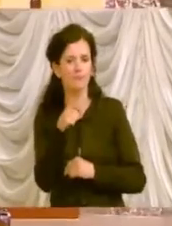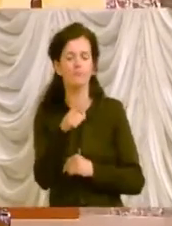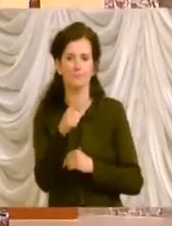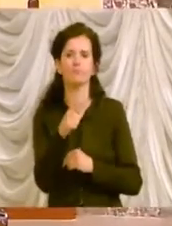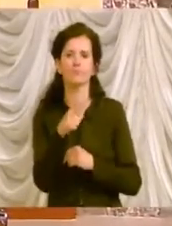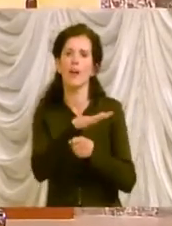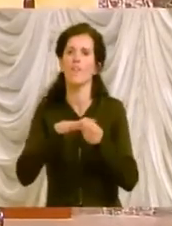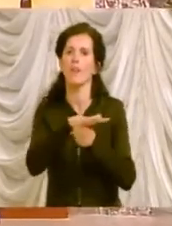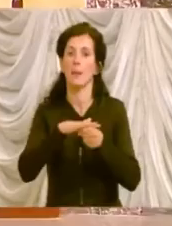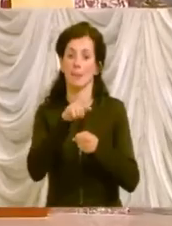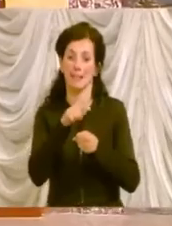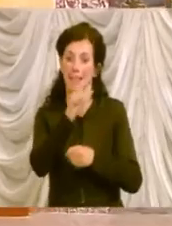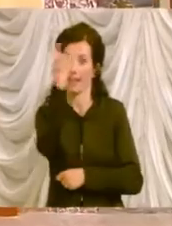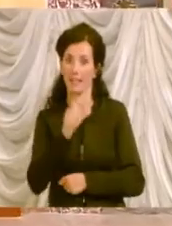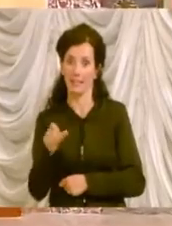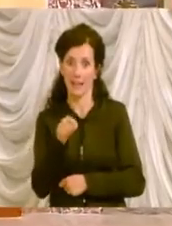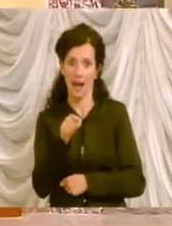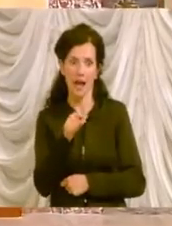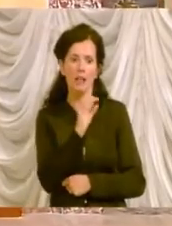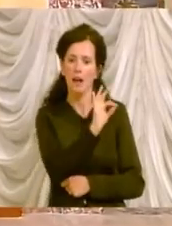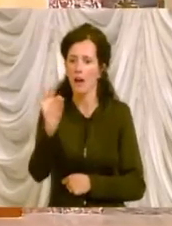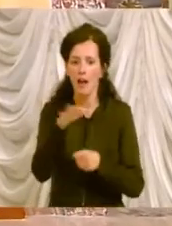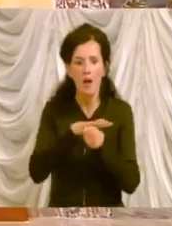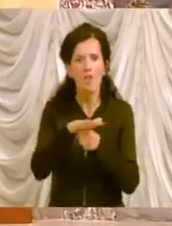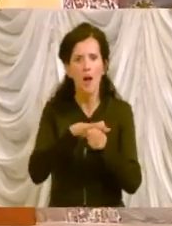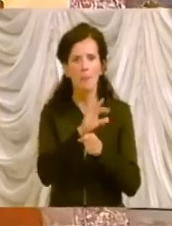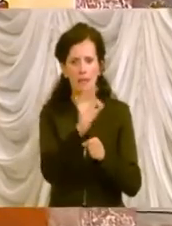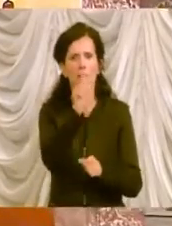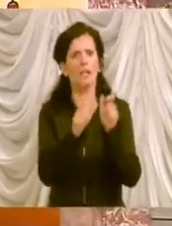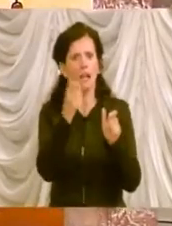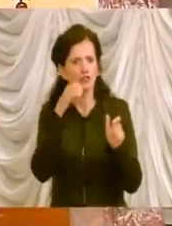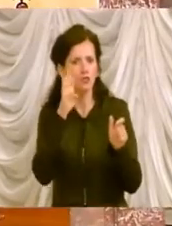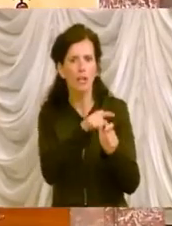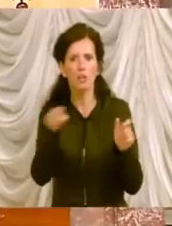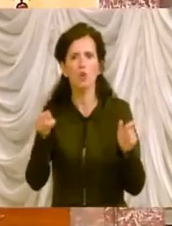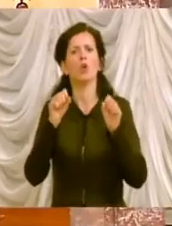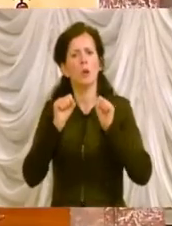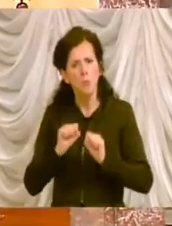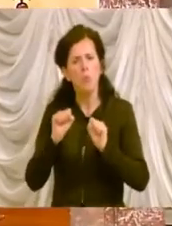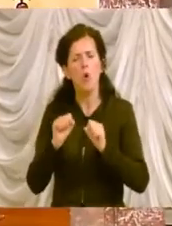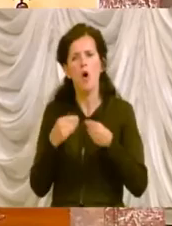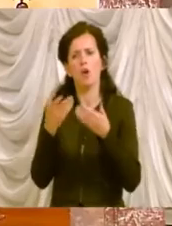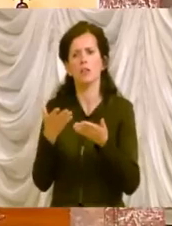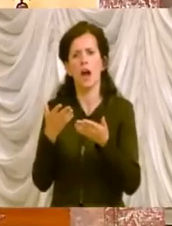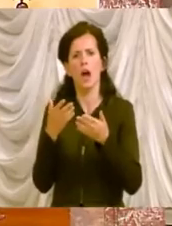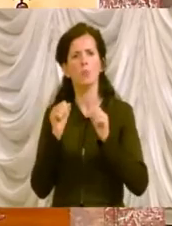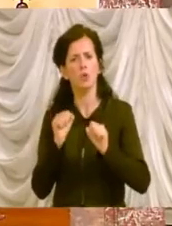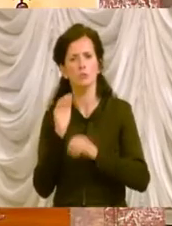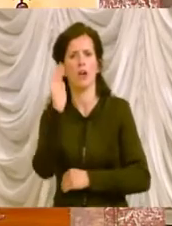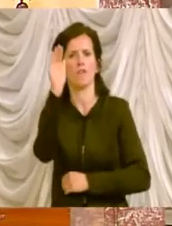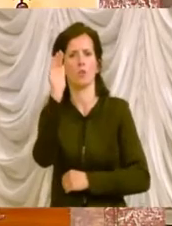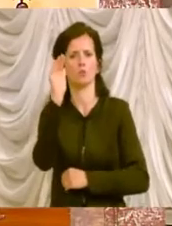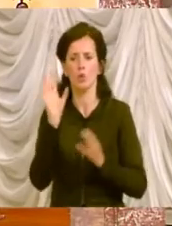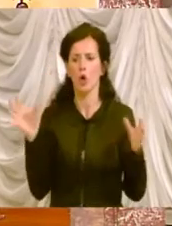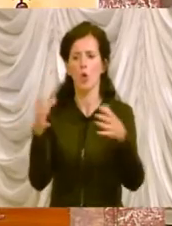soggetti capaci di contribuire e di dare una prospettiva di futuro a tutta la